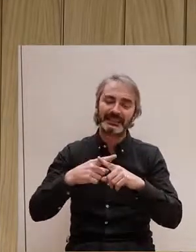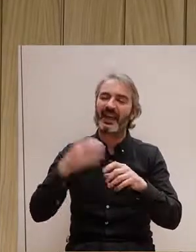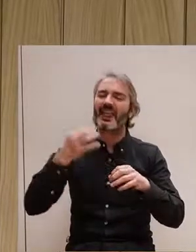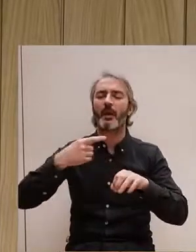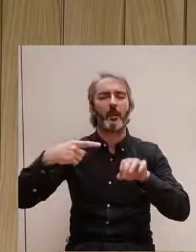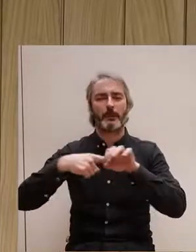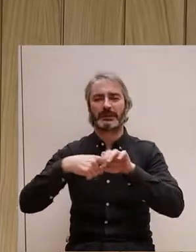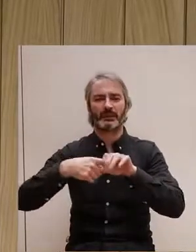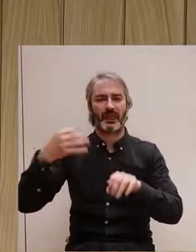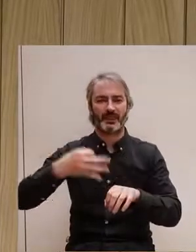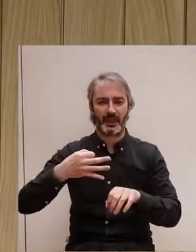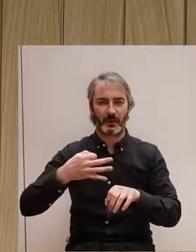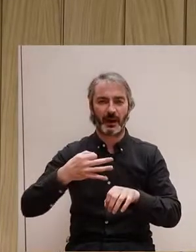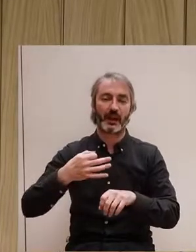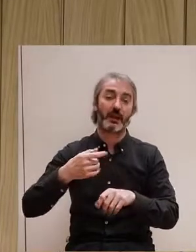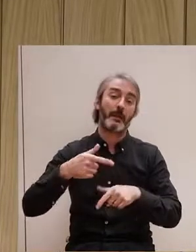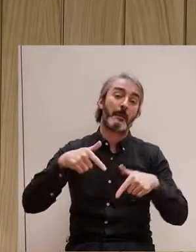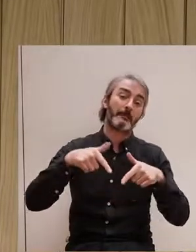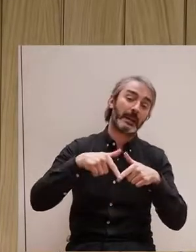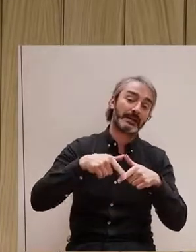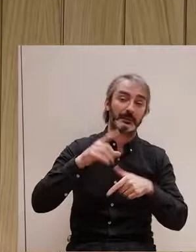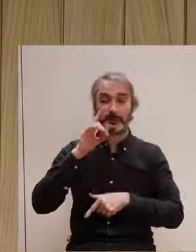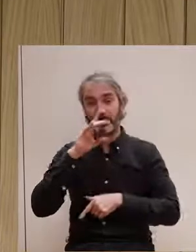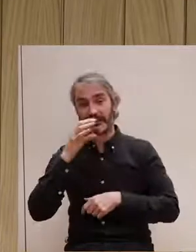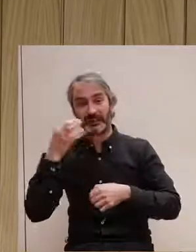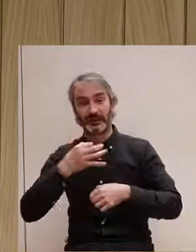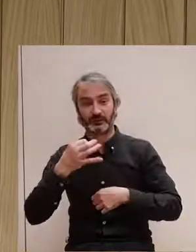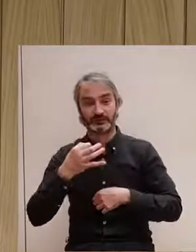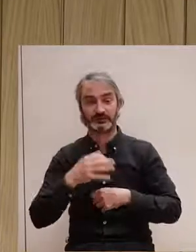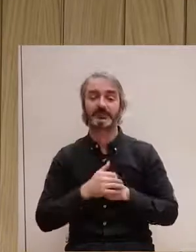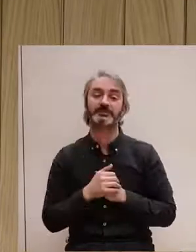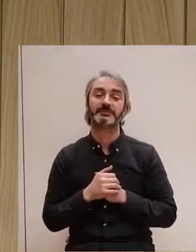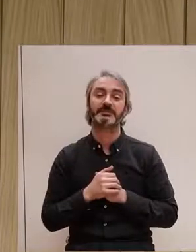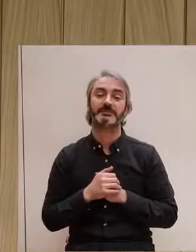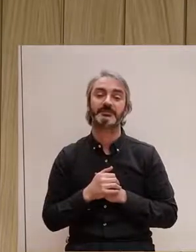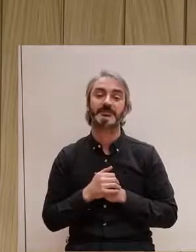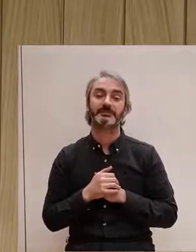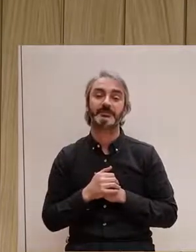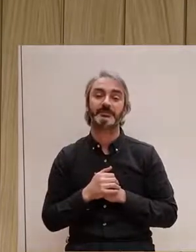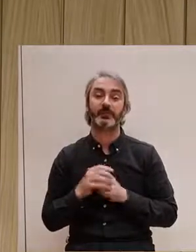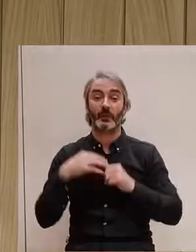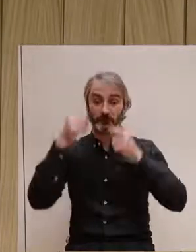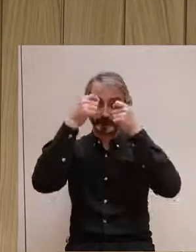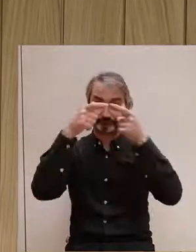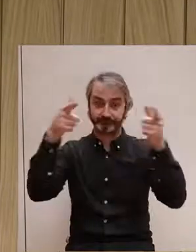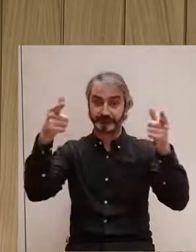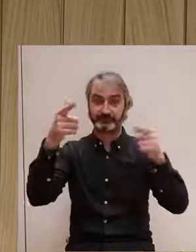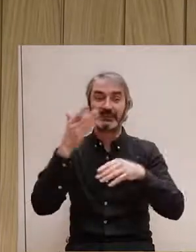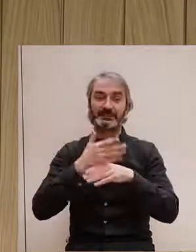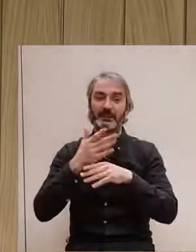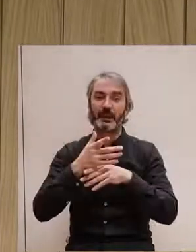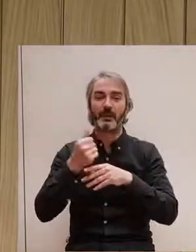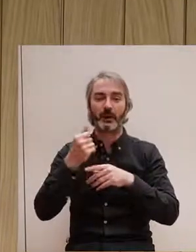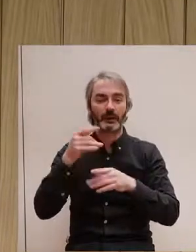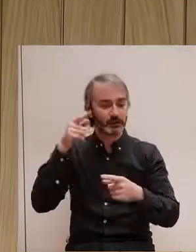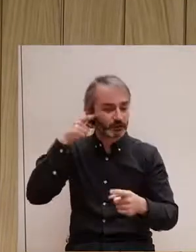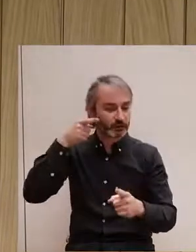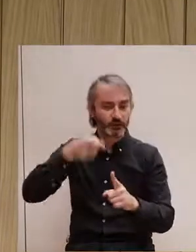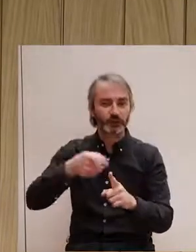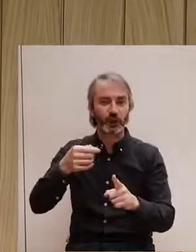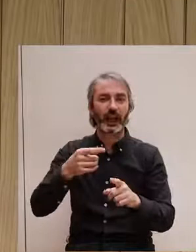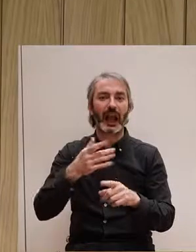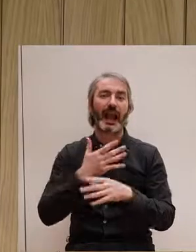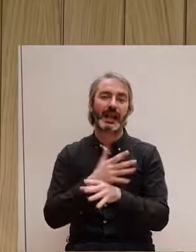penetració penis-vagina. O molts cops també en l'imaginari i sobretot a nivell material en les